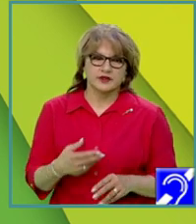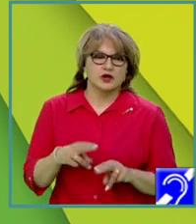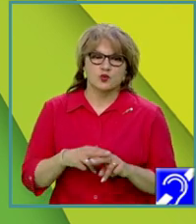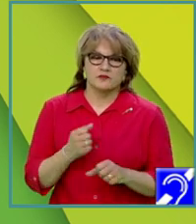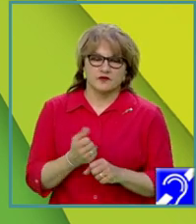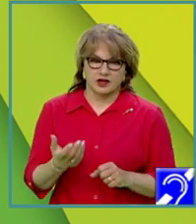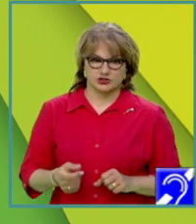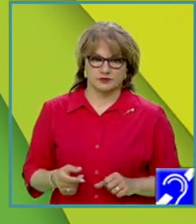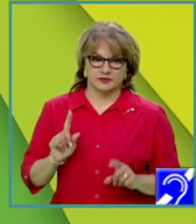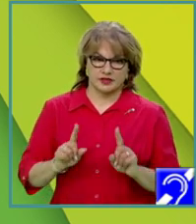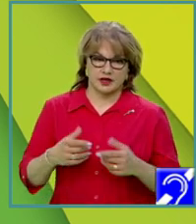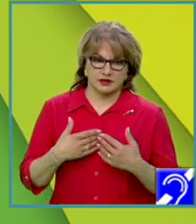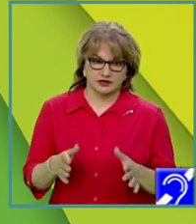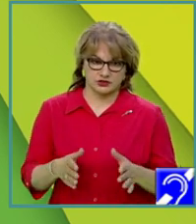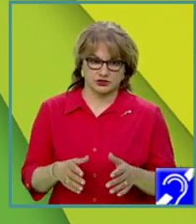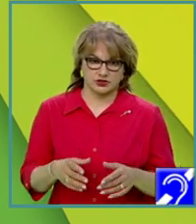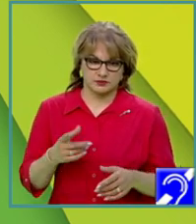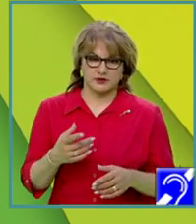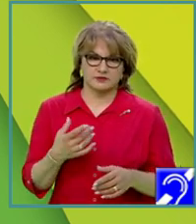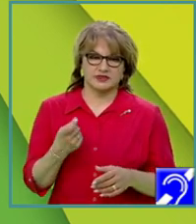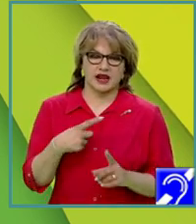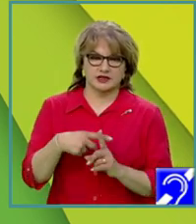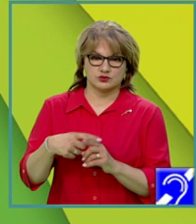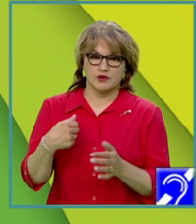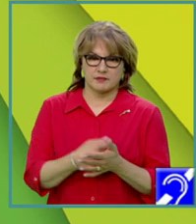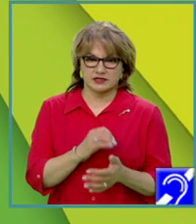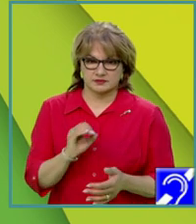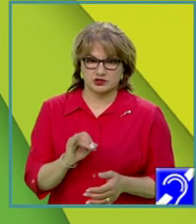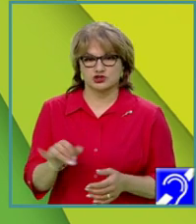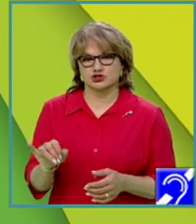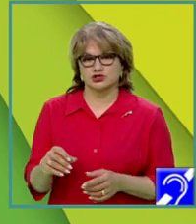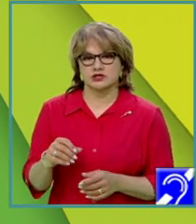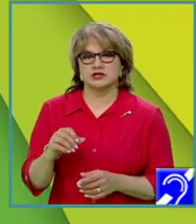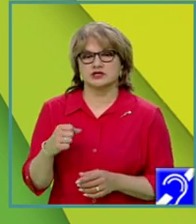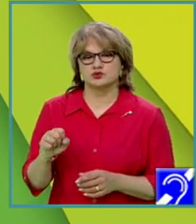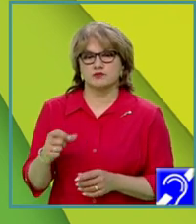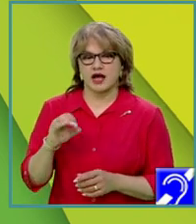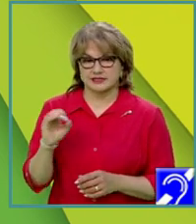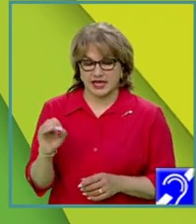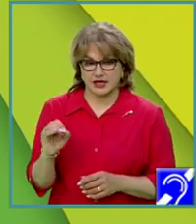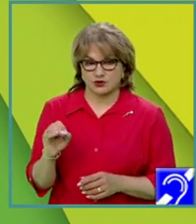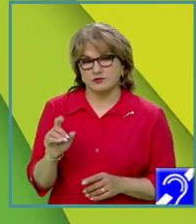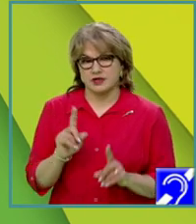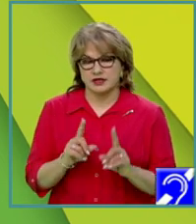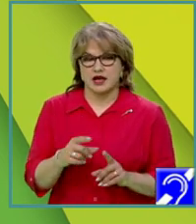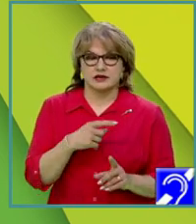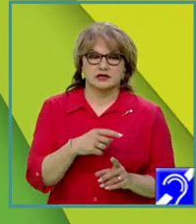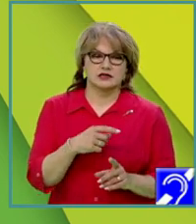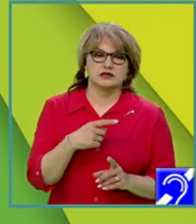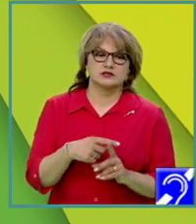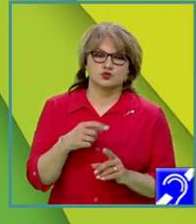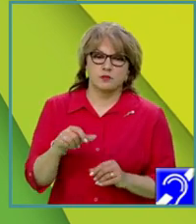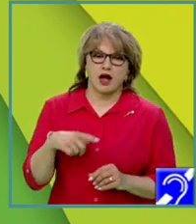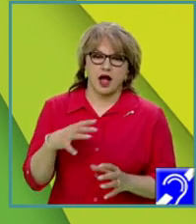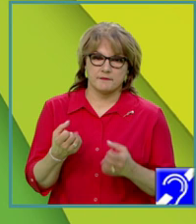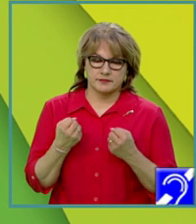vom porni de la suma maximă 0 și suma 0, dacă suma pe care noi am obținut-o este mai mică